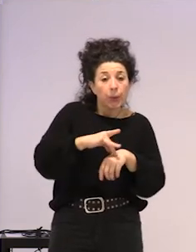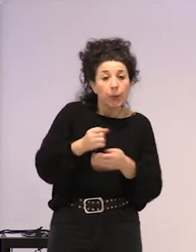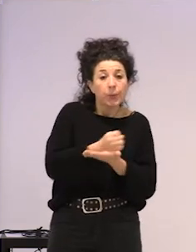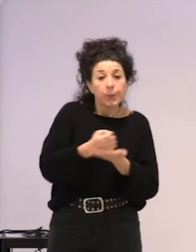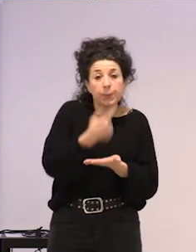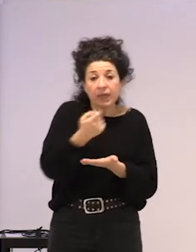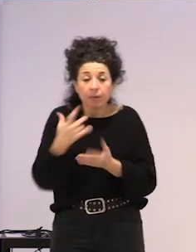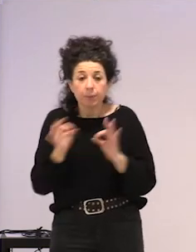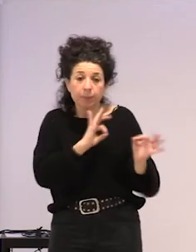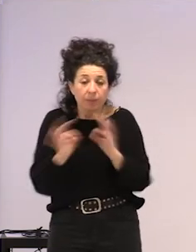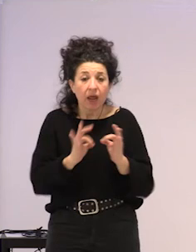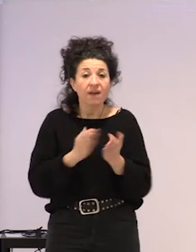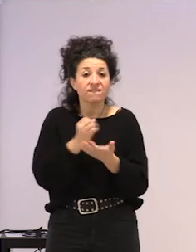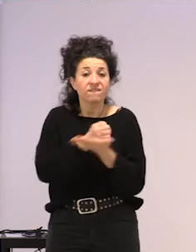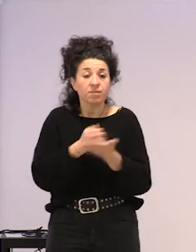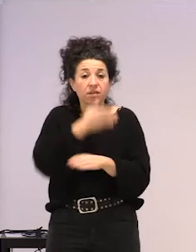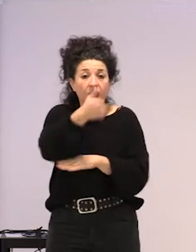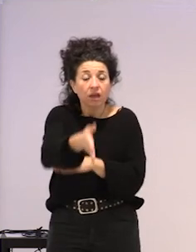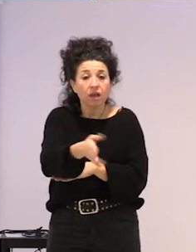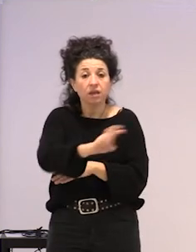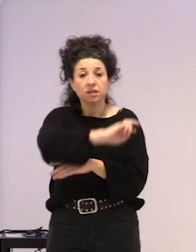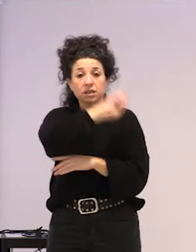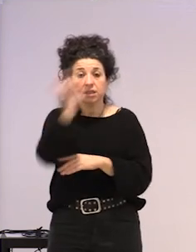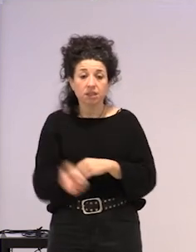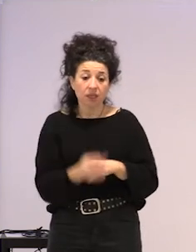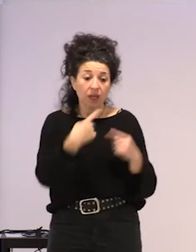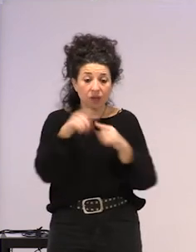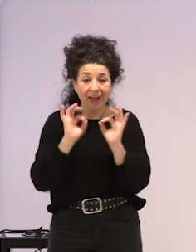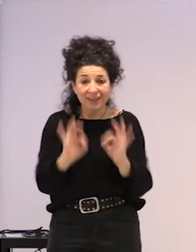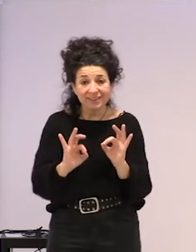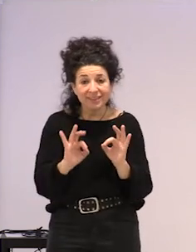farmaziara joateko, eta gauza haueko zatzen dute, gaur egun nire bizitza.